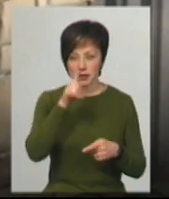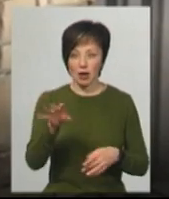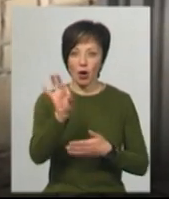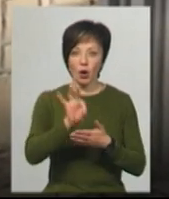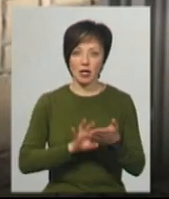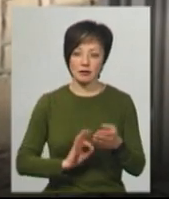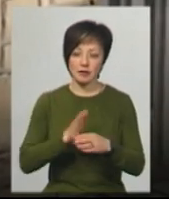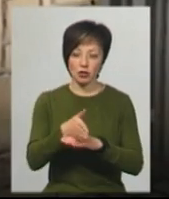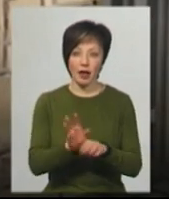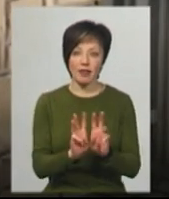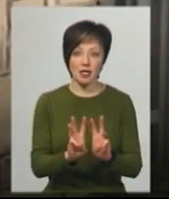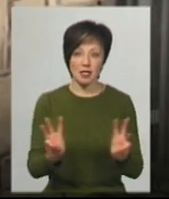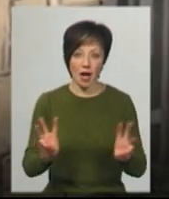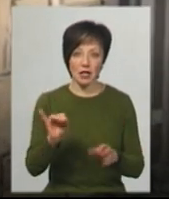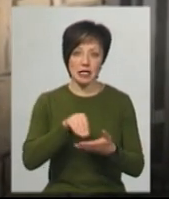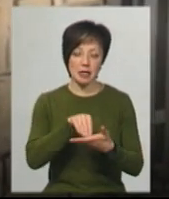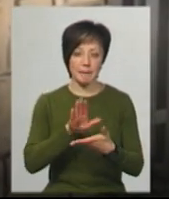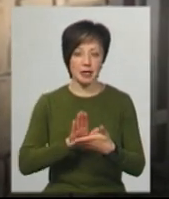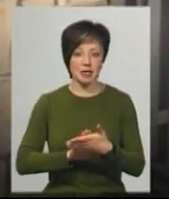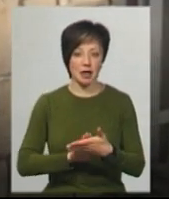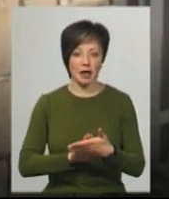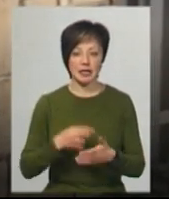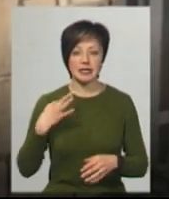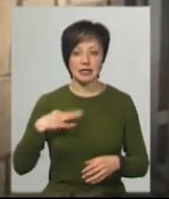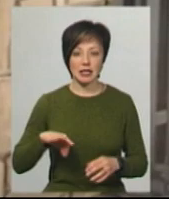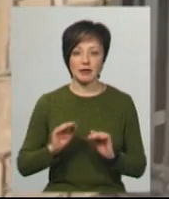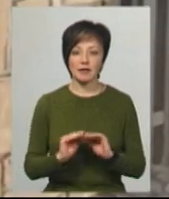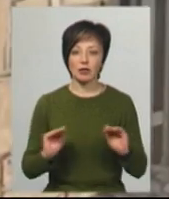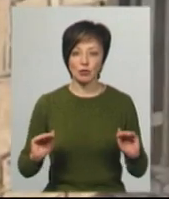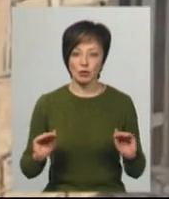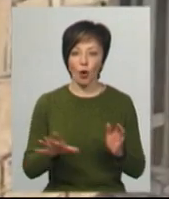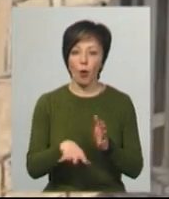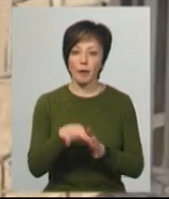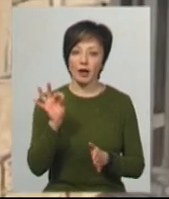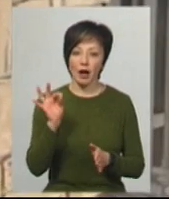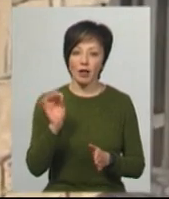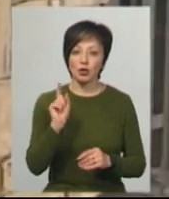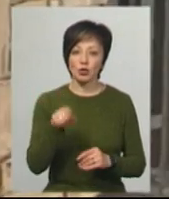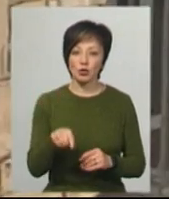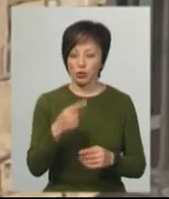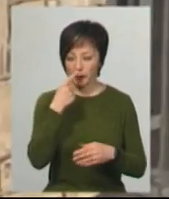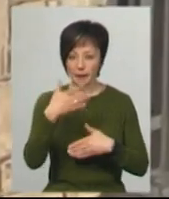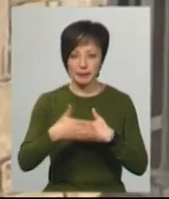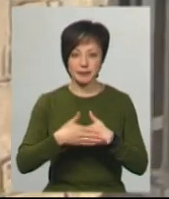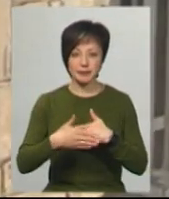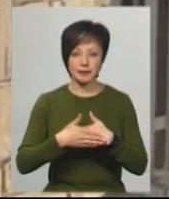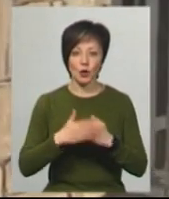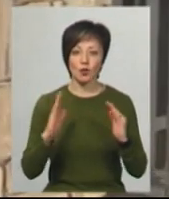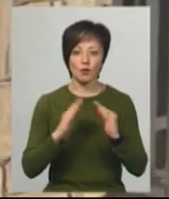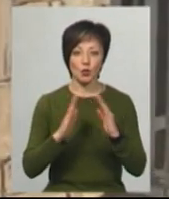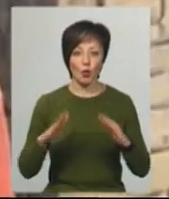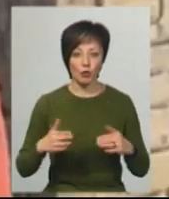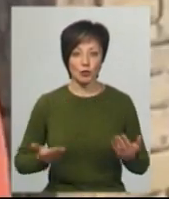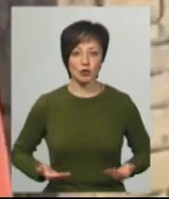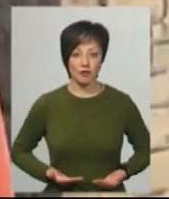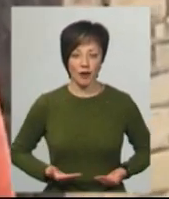зайшла на сайт і записала сина у садочок. Садочок обирали той, що неподалік від дому, де ми